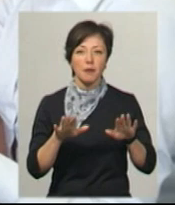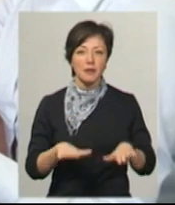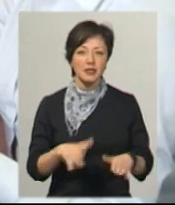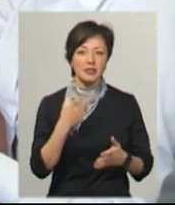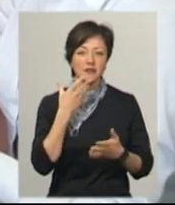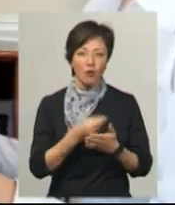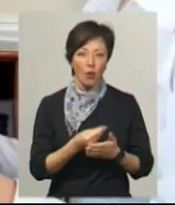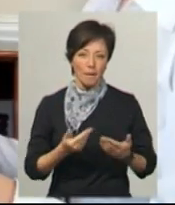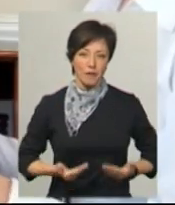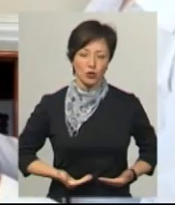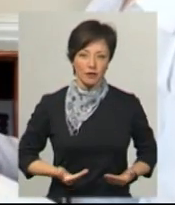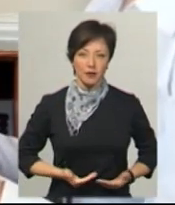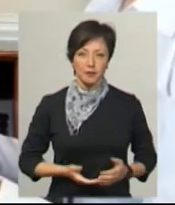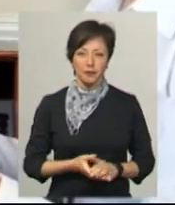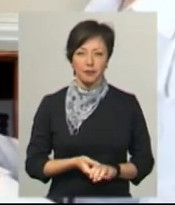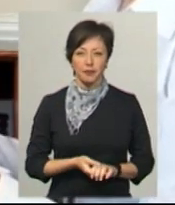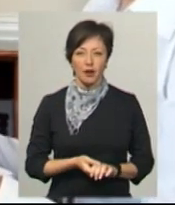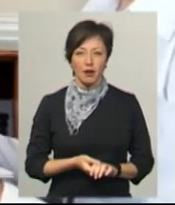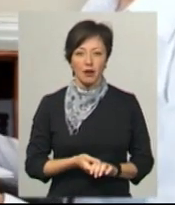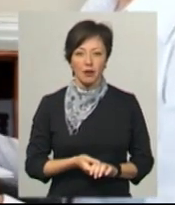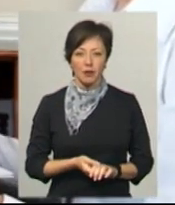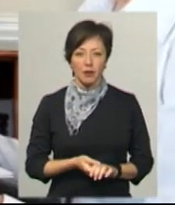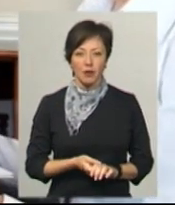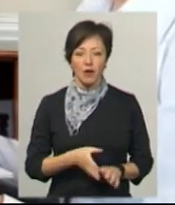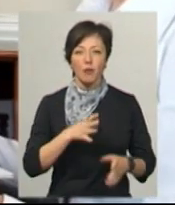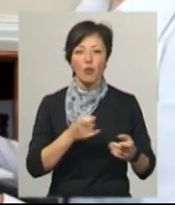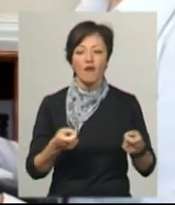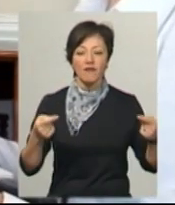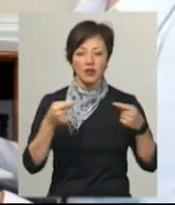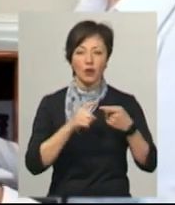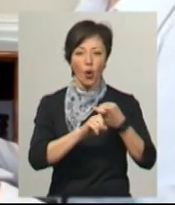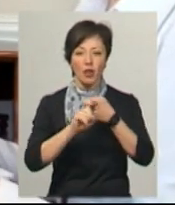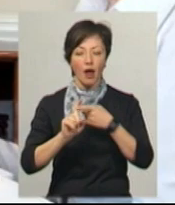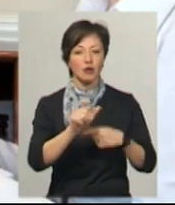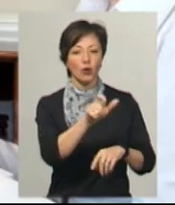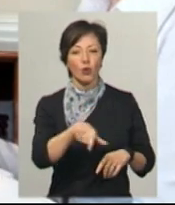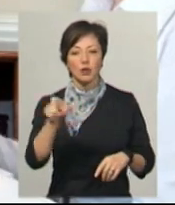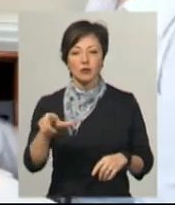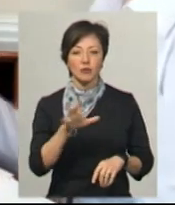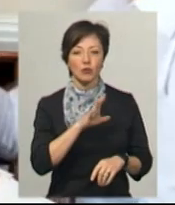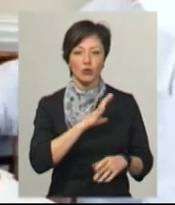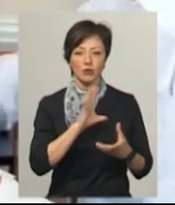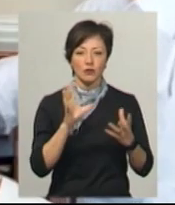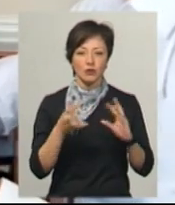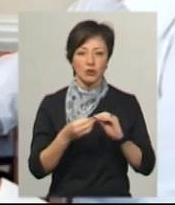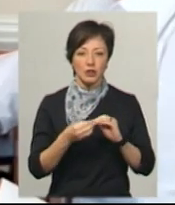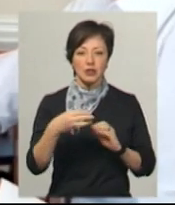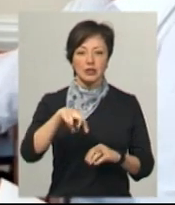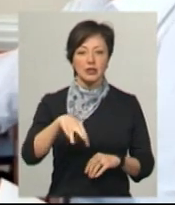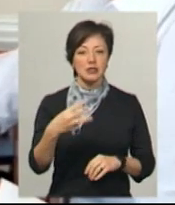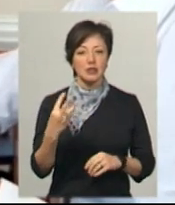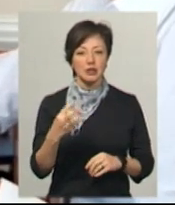постійного перебування. Було відібрано визначене коло контактних осіб. Таких контактних осіб було визначено 33